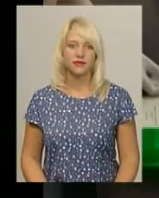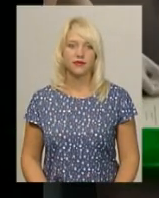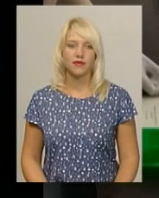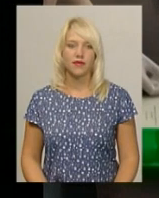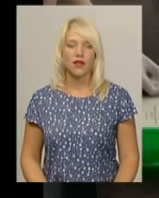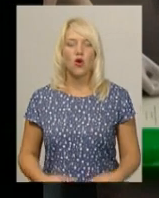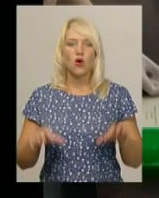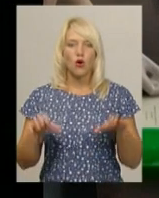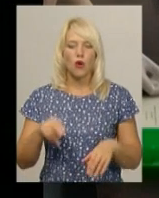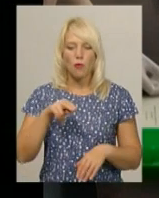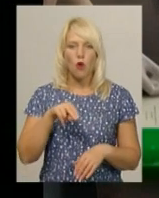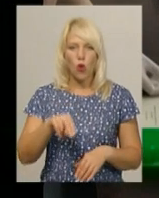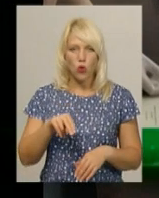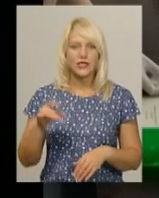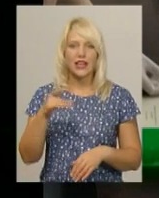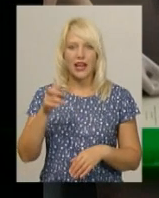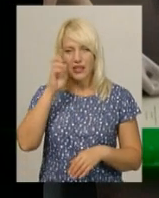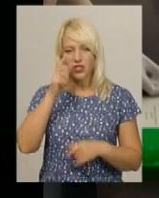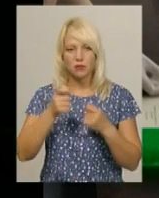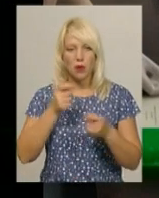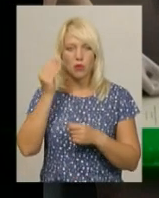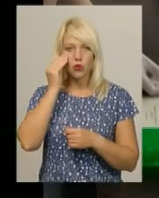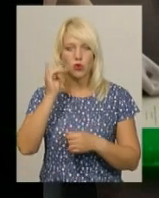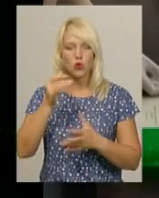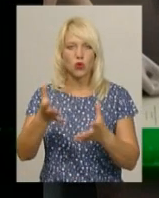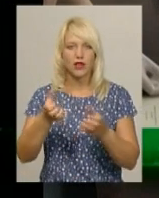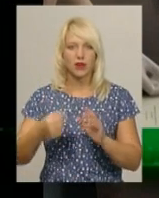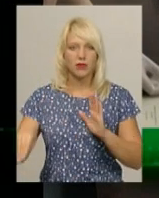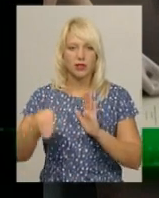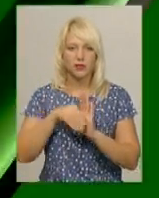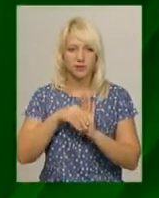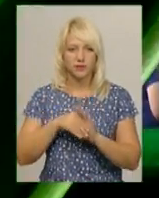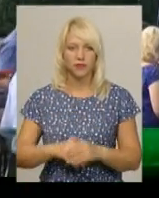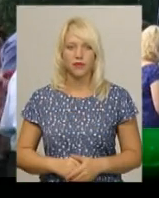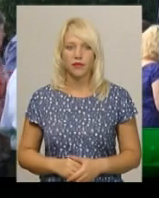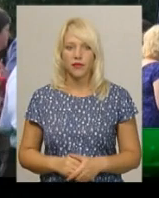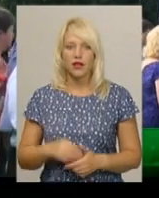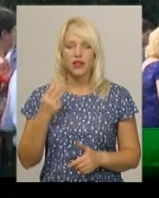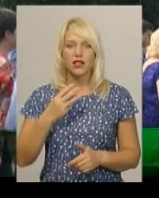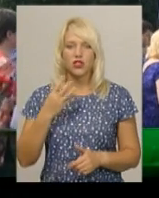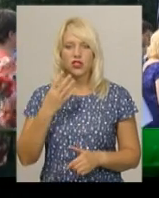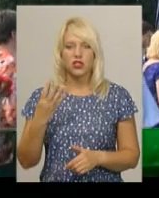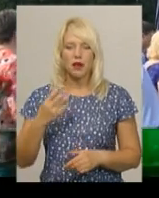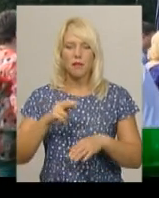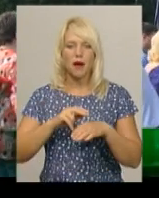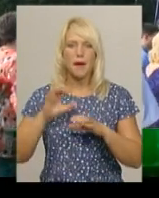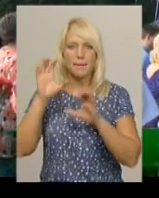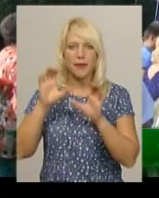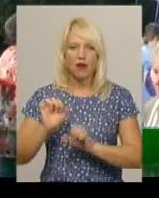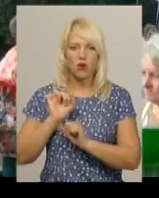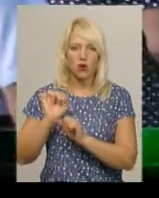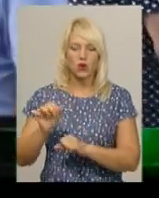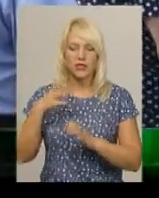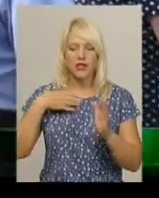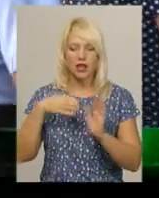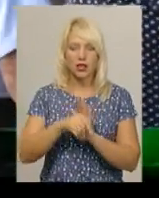Голову Полонської райдержадміністрації підозрюють в отриманні неправомірної вигоди. 34 правоохоронців, загиблих за